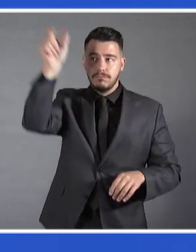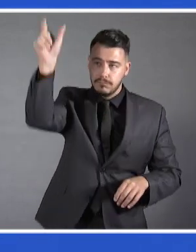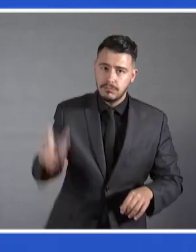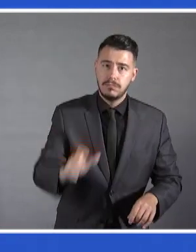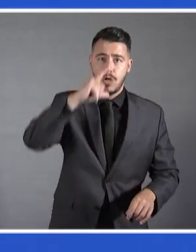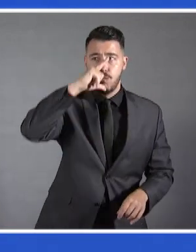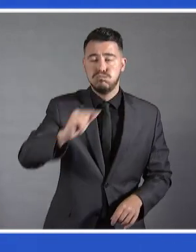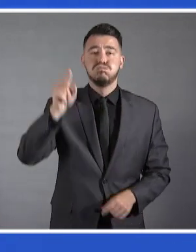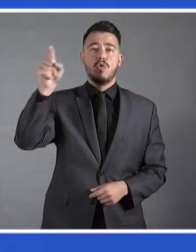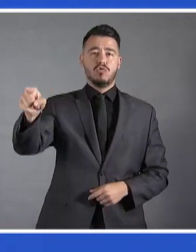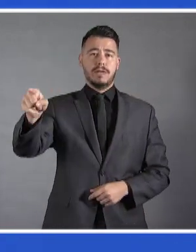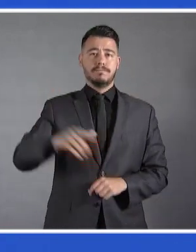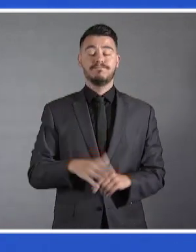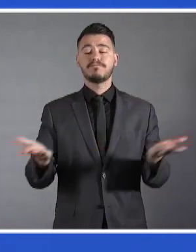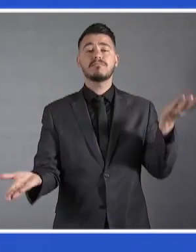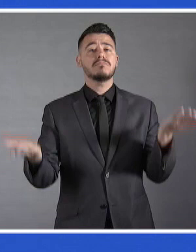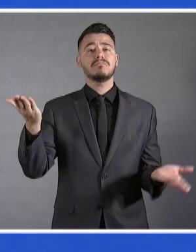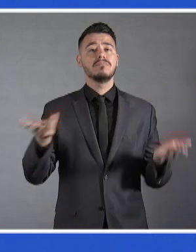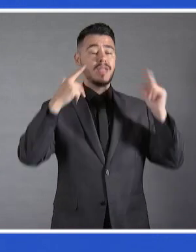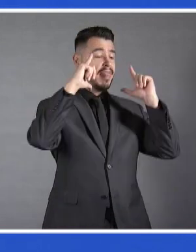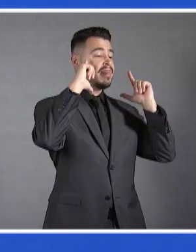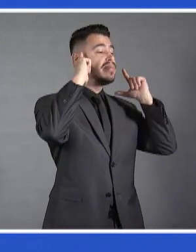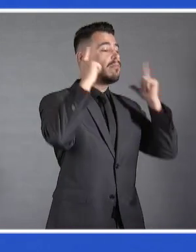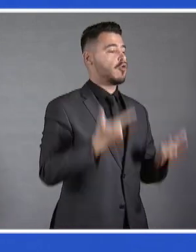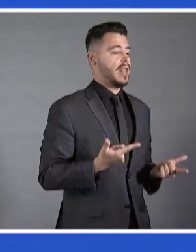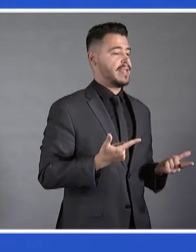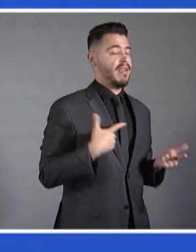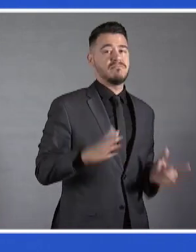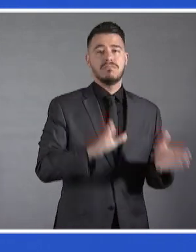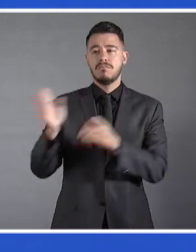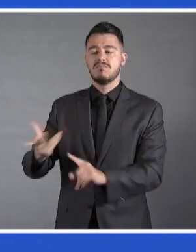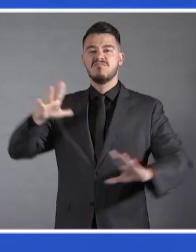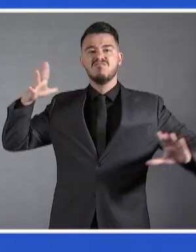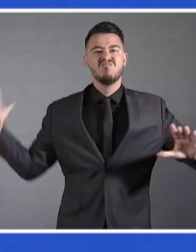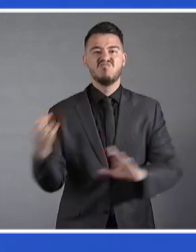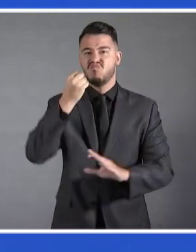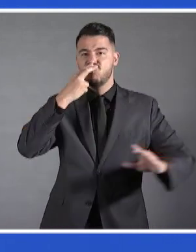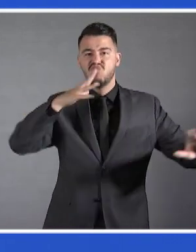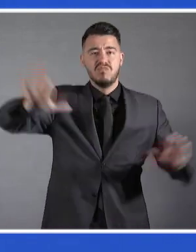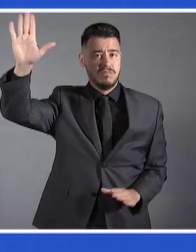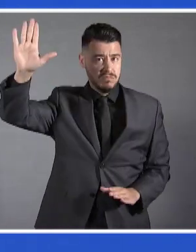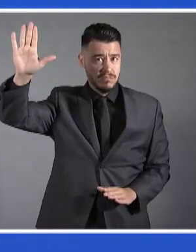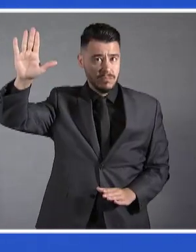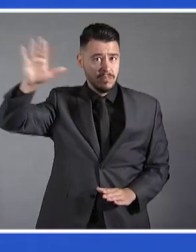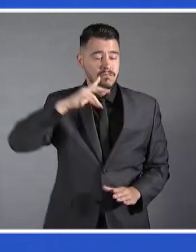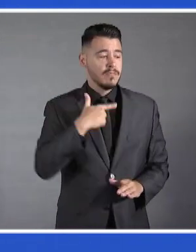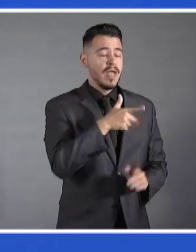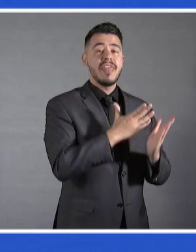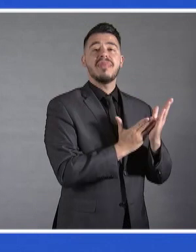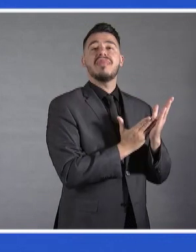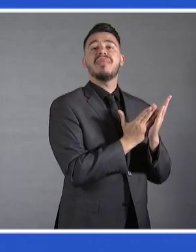δημοκρατία και τον αυταρχισμό, ανάμεσα στο δίκαιο και την στρατιωτική ισχύ,